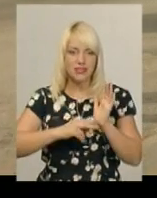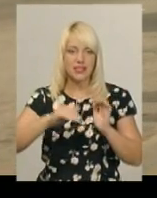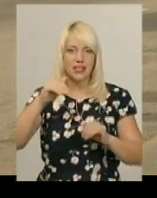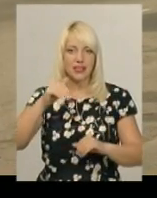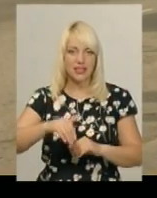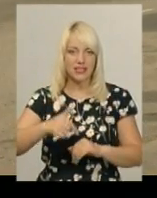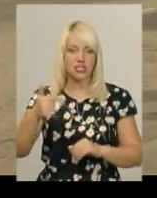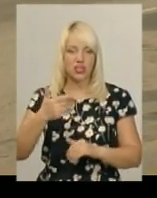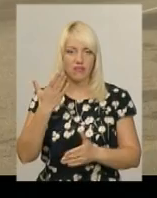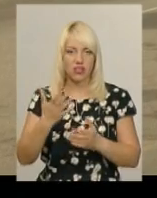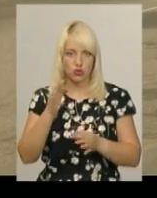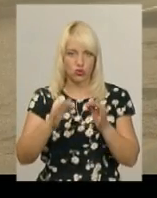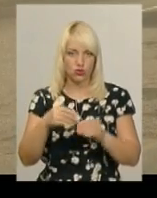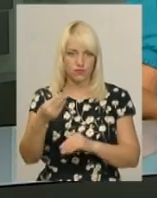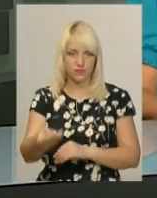Кривий, новини Поділля, Центр.